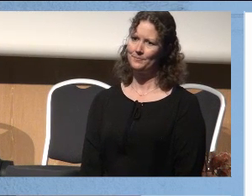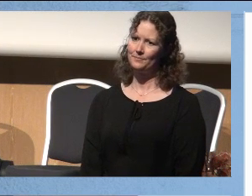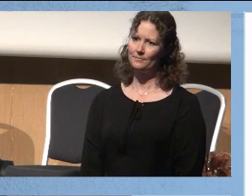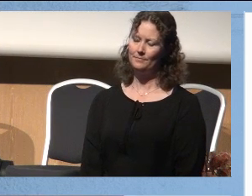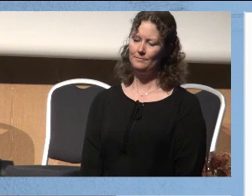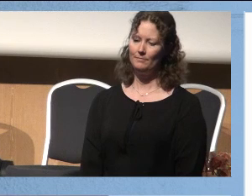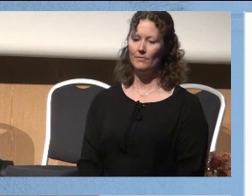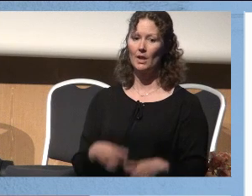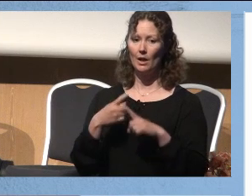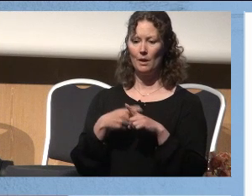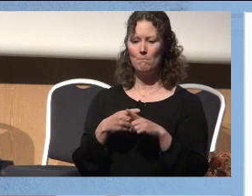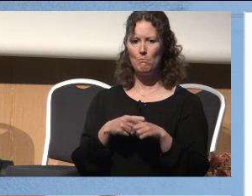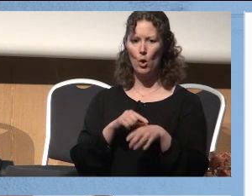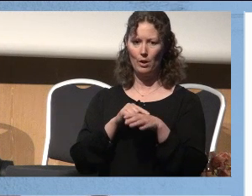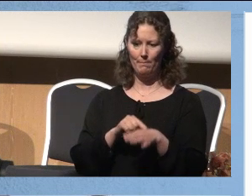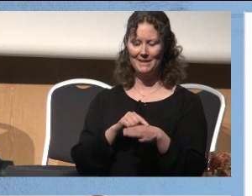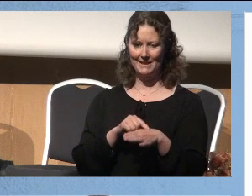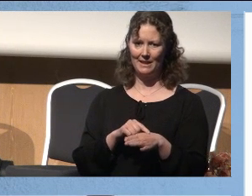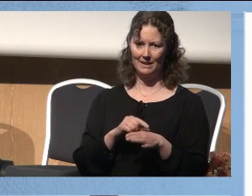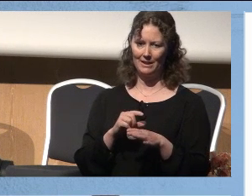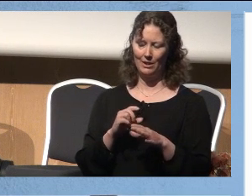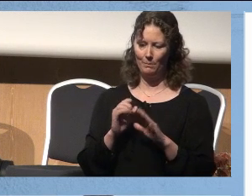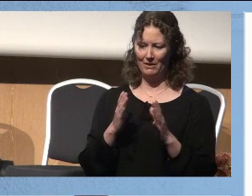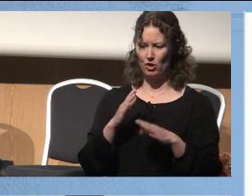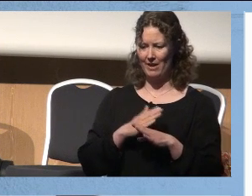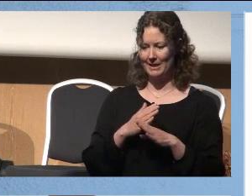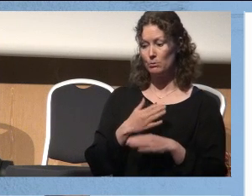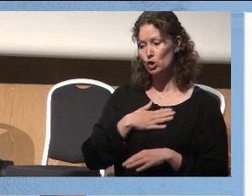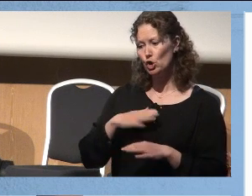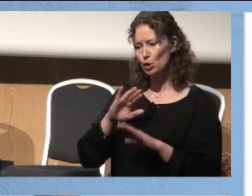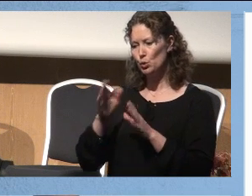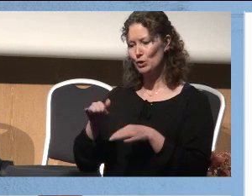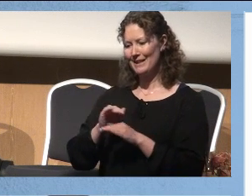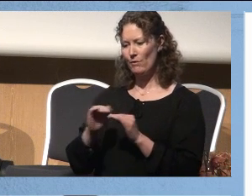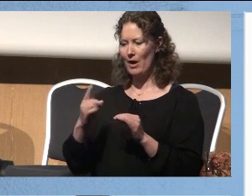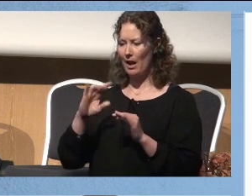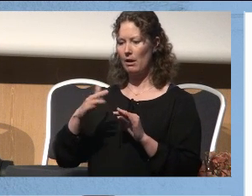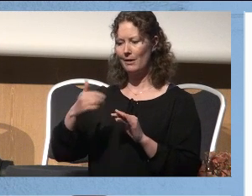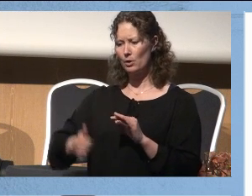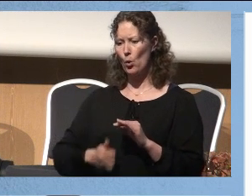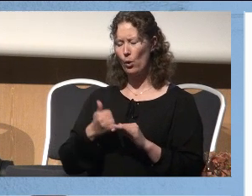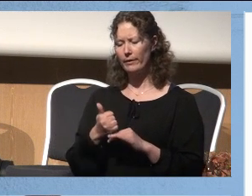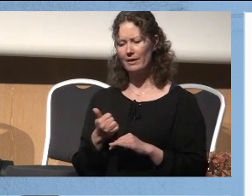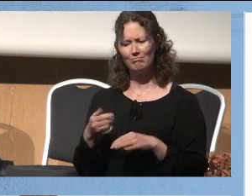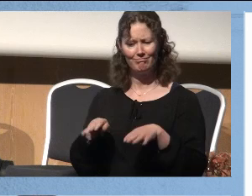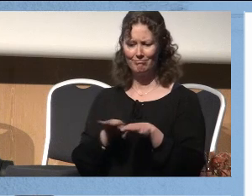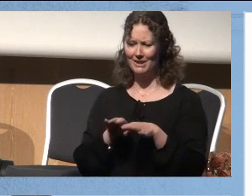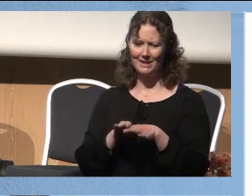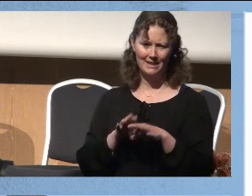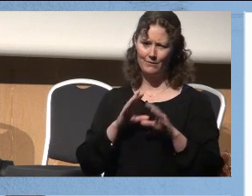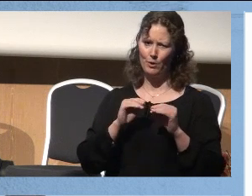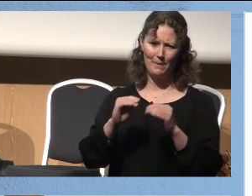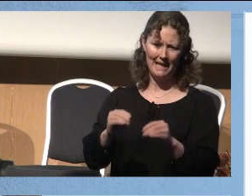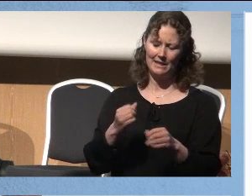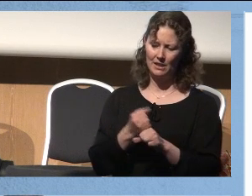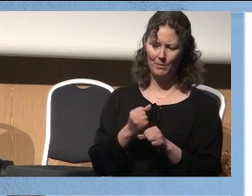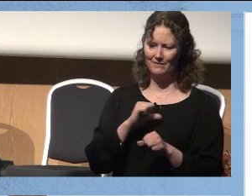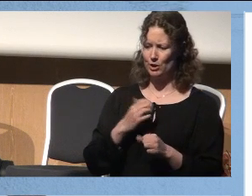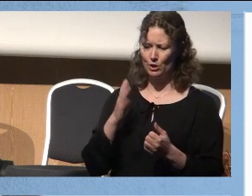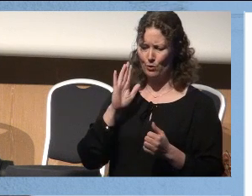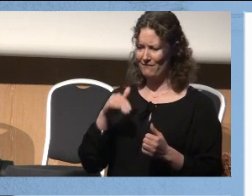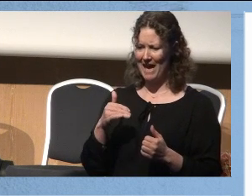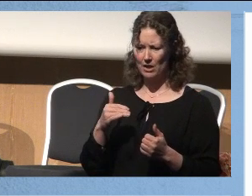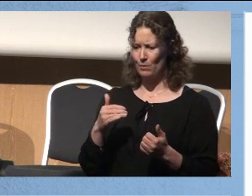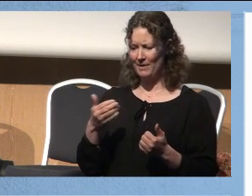Vi måler pasientopplevet kvalitet i dag på sykehusnivå en gang i året, lite egnet til drive forbedringsarbeid hvis du ikke vet hvordan det er på